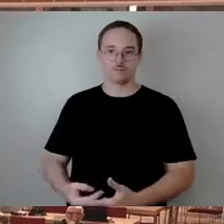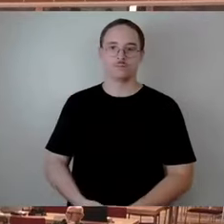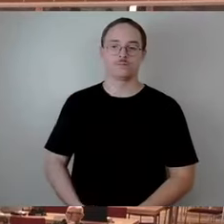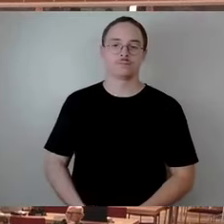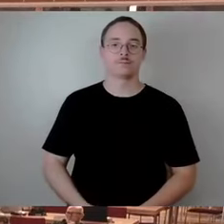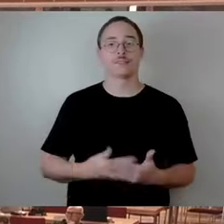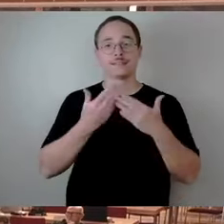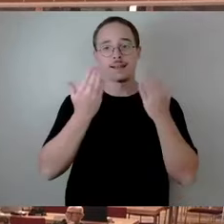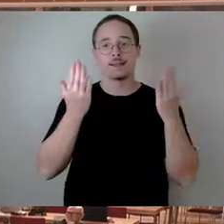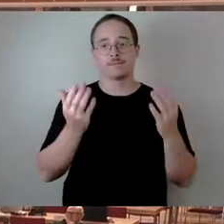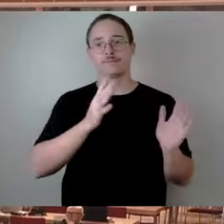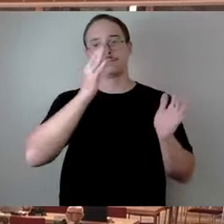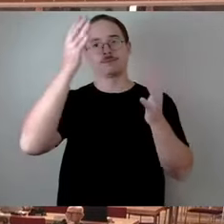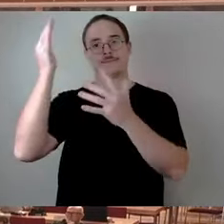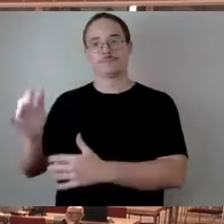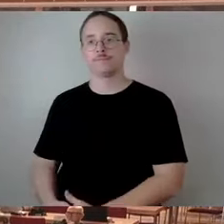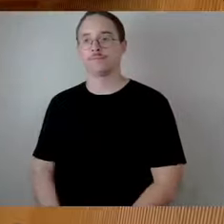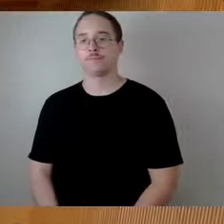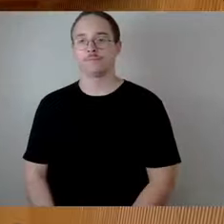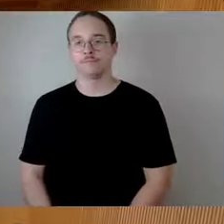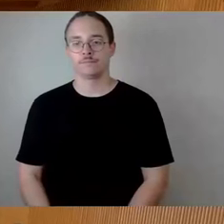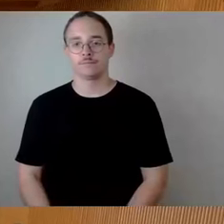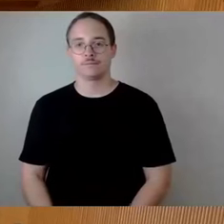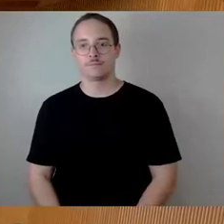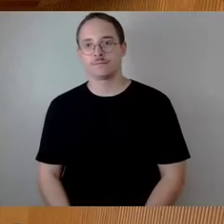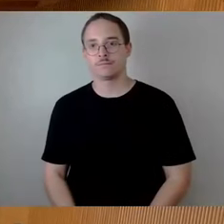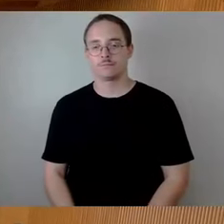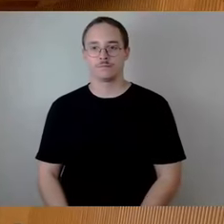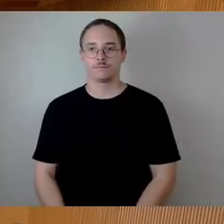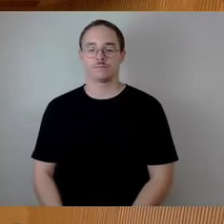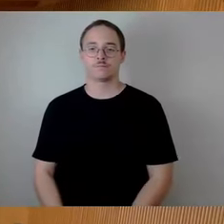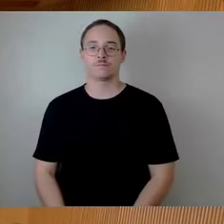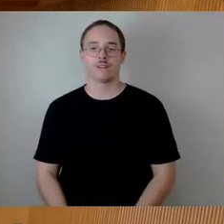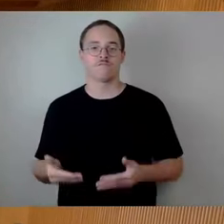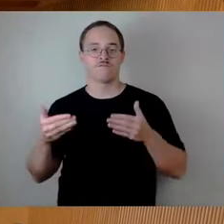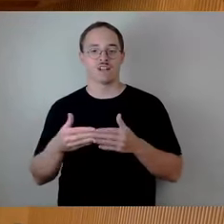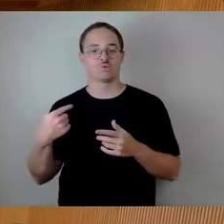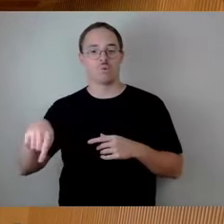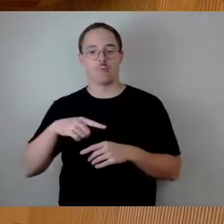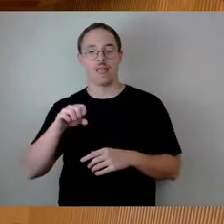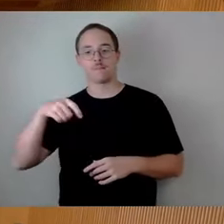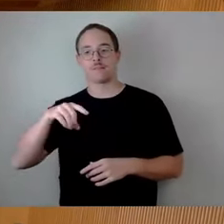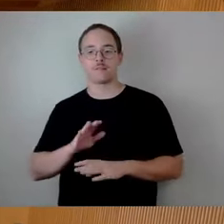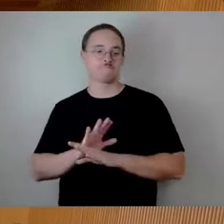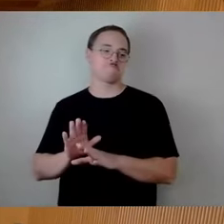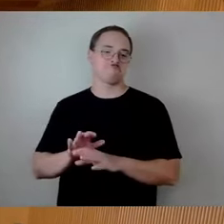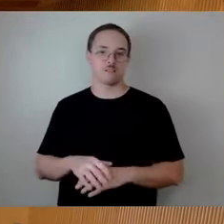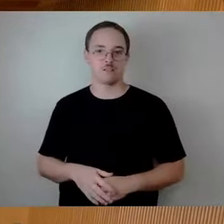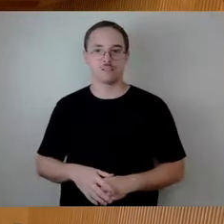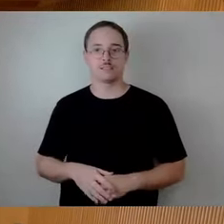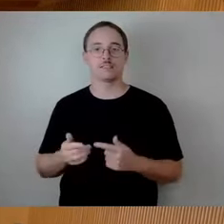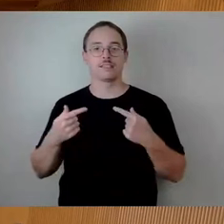So, damit steigen wir ein in die Fraktionsrunde. SPD verzichtet. Team Zastrow. Herr Zastrow, bitte.